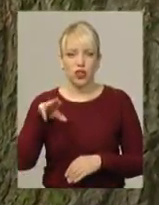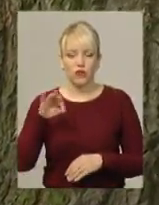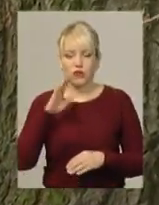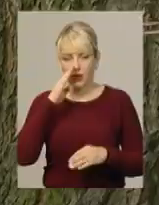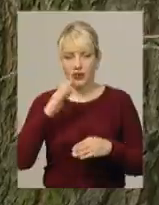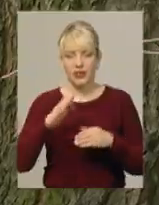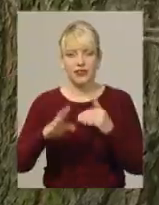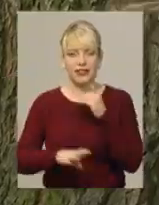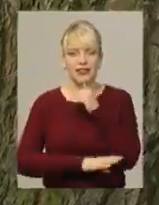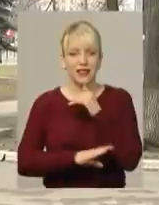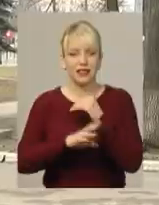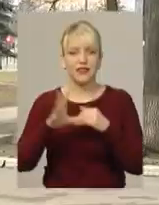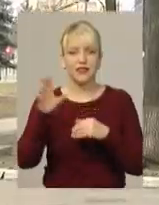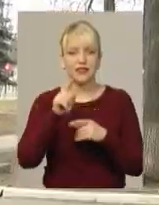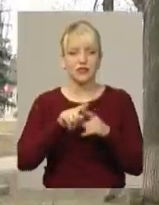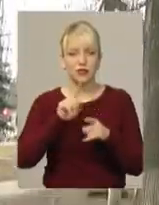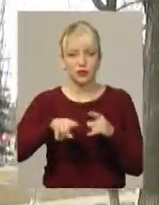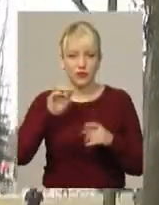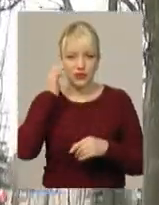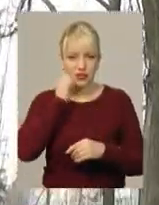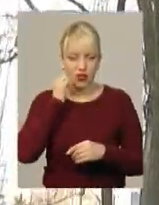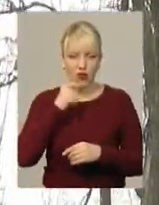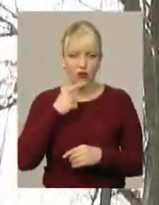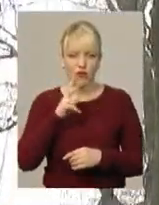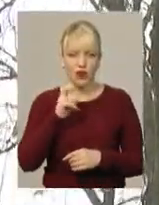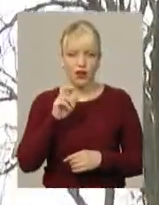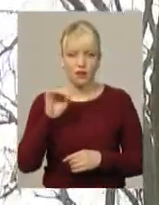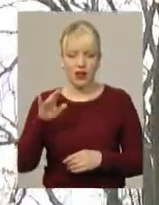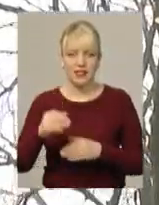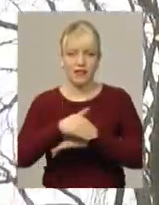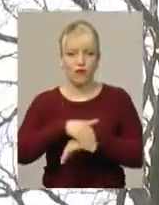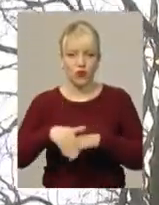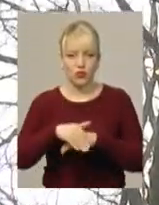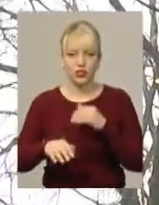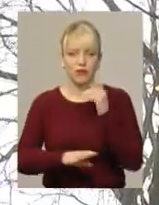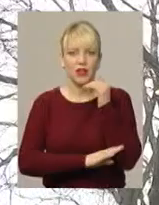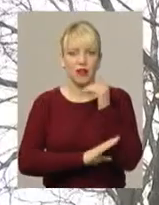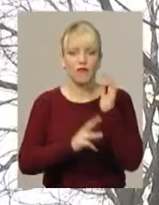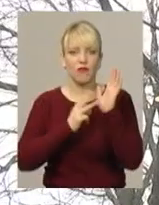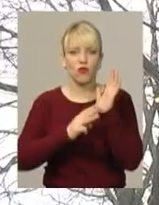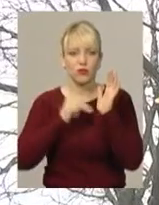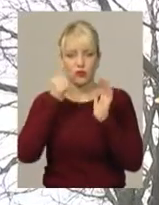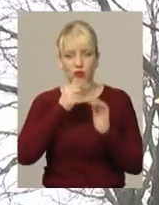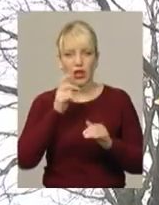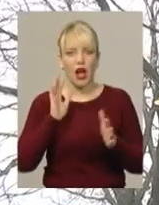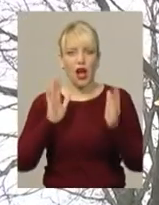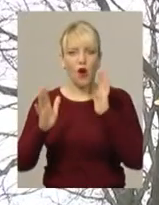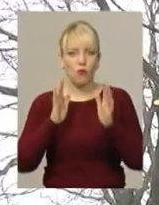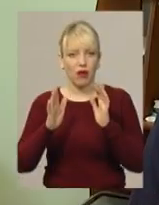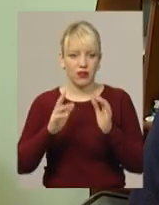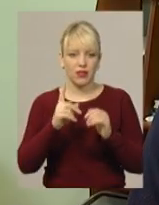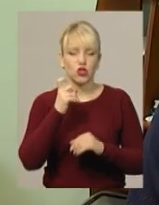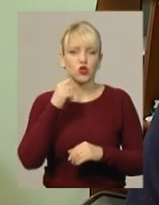наблизилися до своєї старості, констатує Василь Кабальський. Вуличним – по 80 років, тим що у парках – 100.